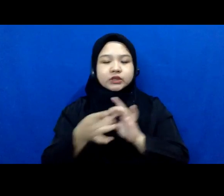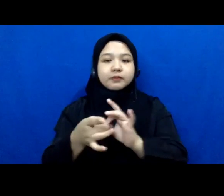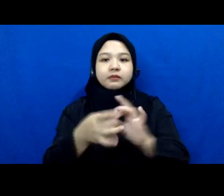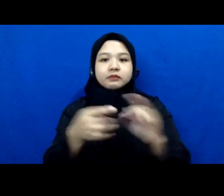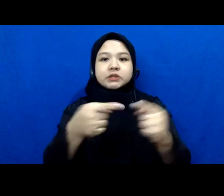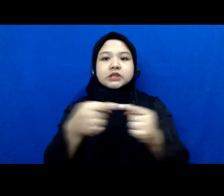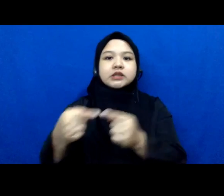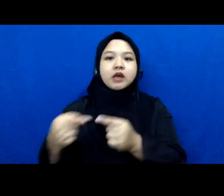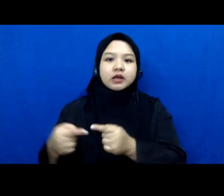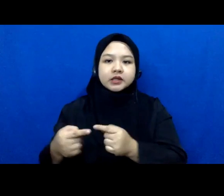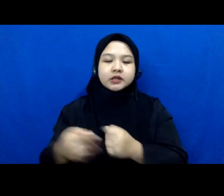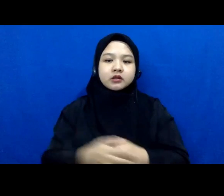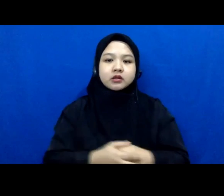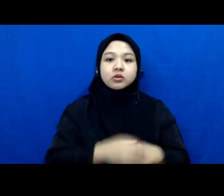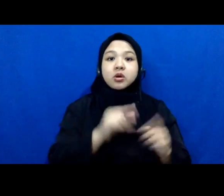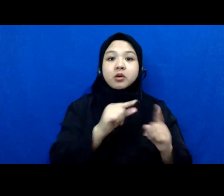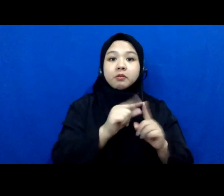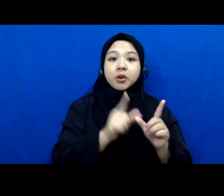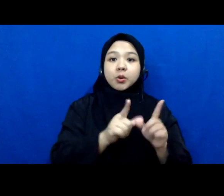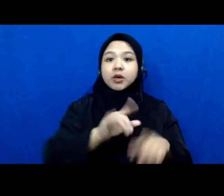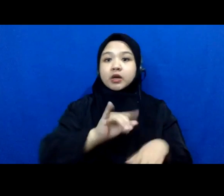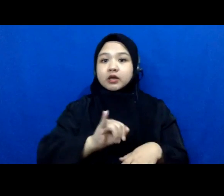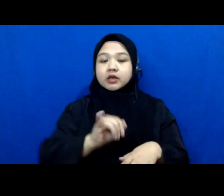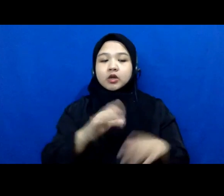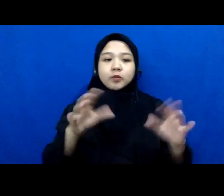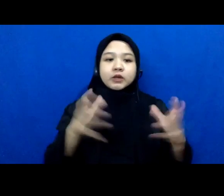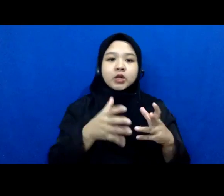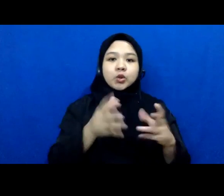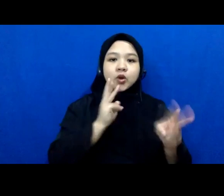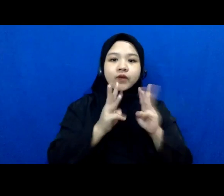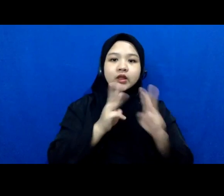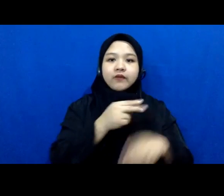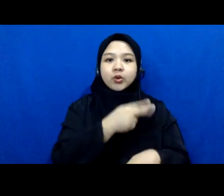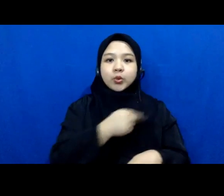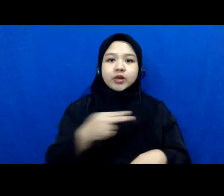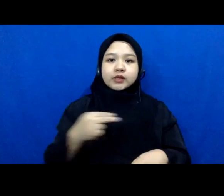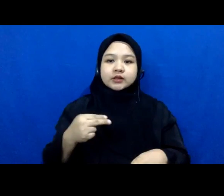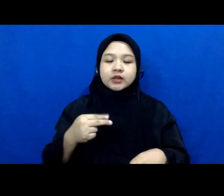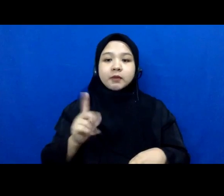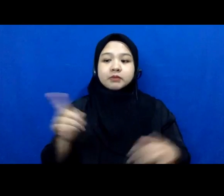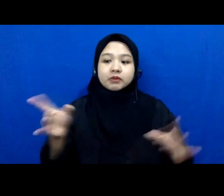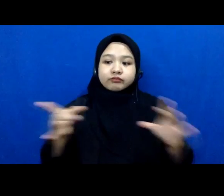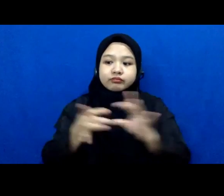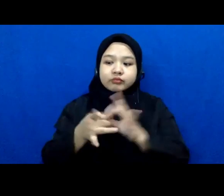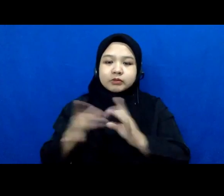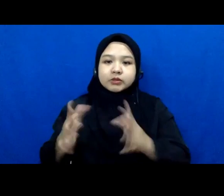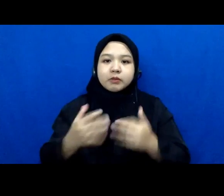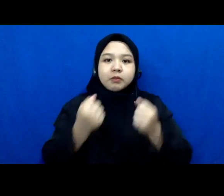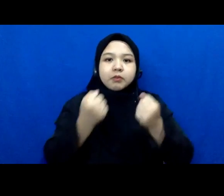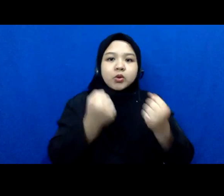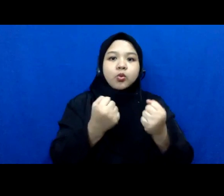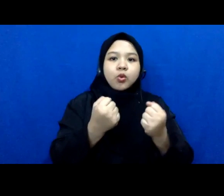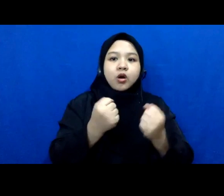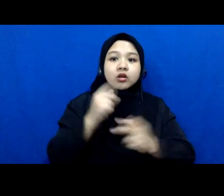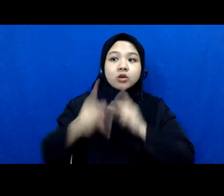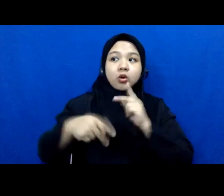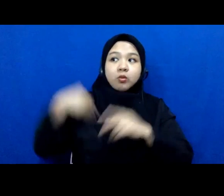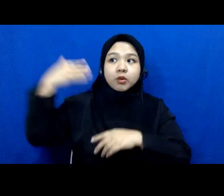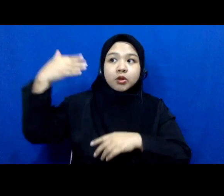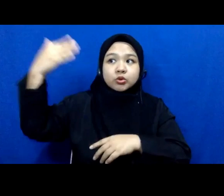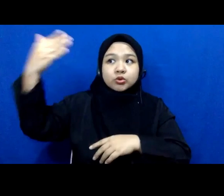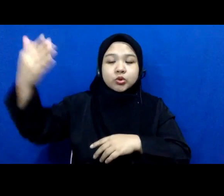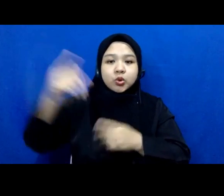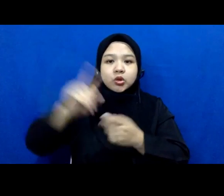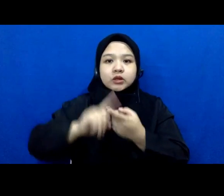PWI Persatuan Wartawan Indonesia juga bisa gitu untuk artinya untuk memperkuat jikalau suatu saat teman-teman justru